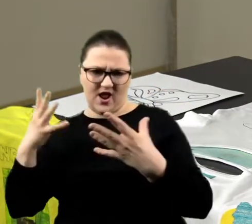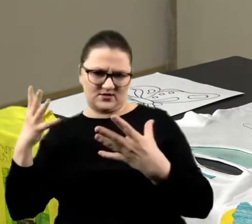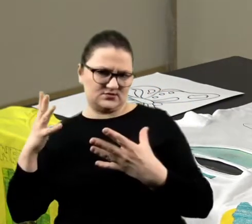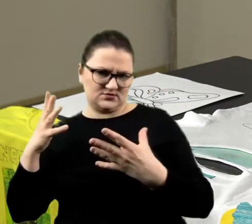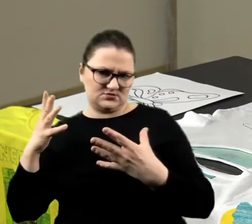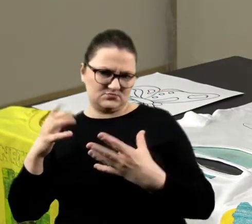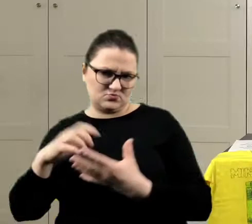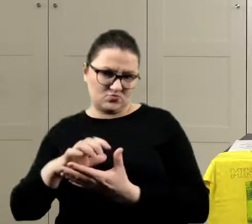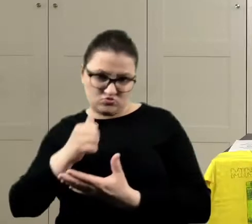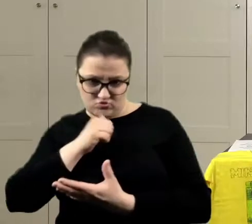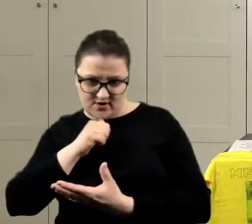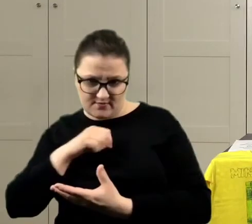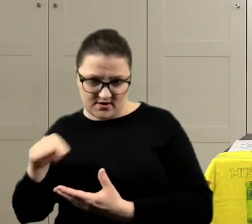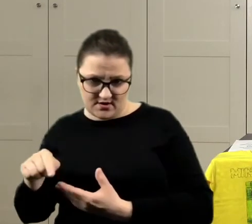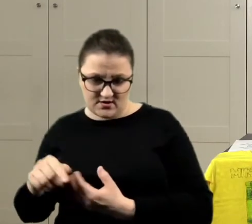Spróbujemy?